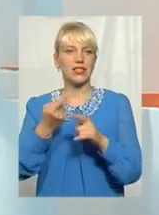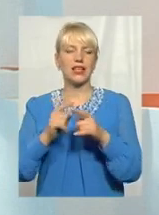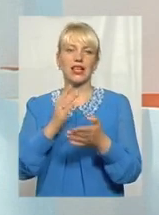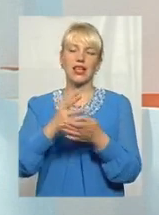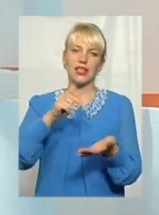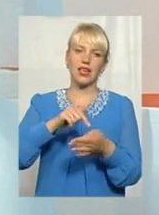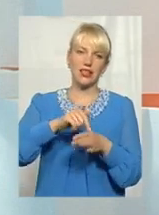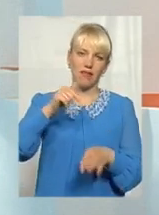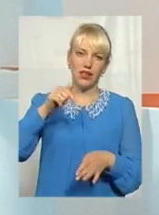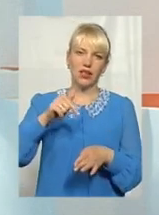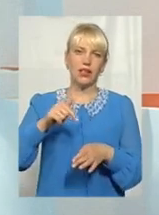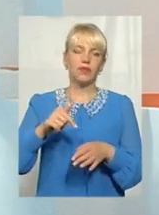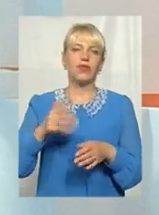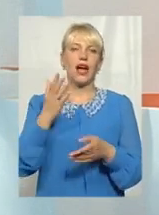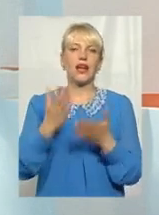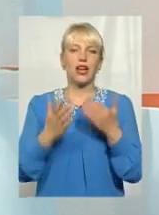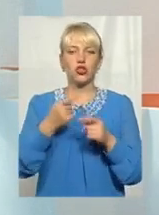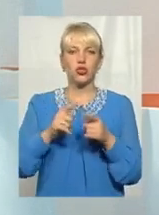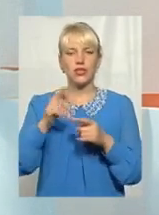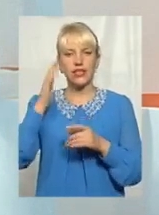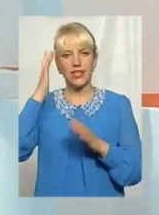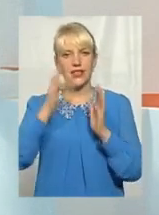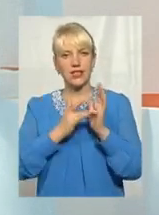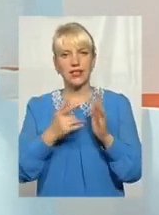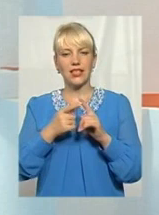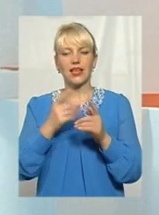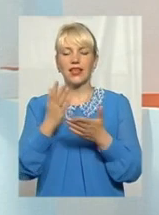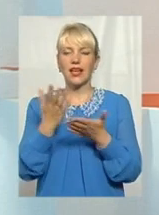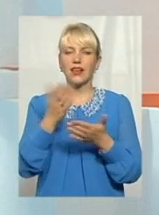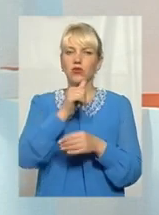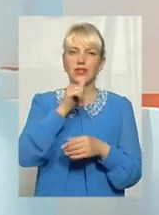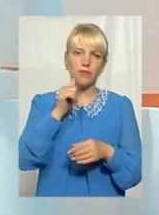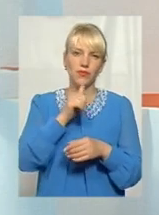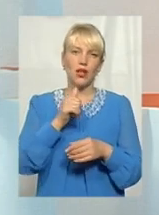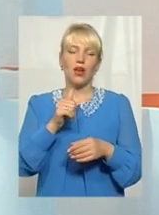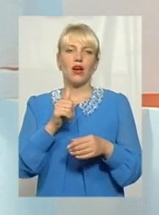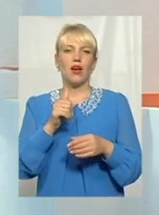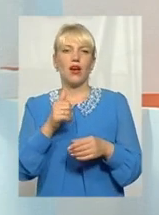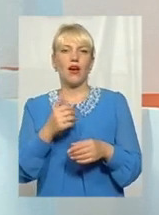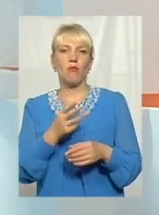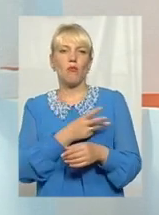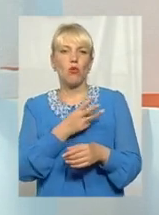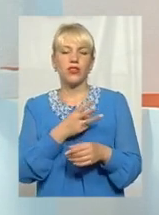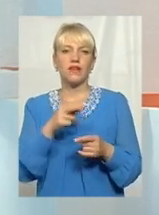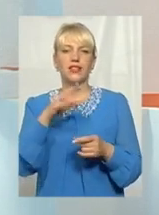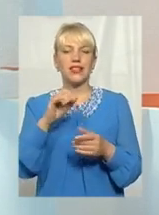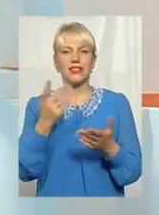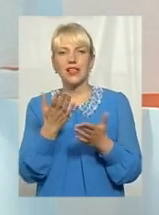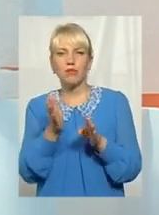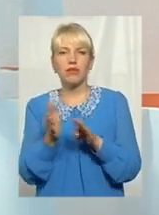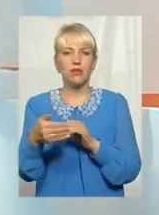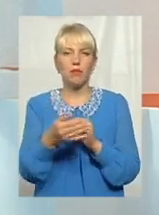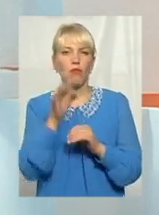Якщо ця ціль має приховану мотивацію з іншими певними такими поворотами, то нам залишається